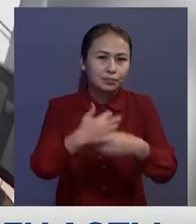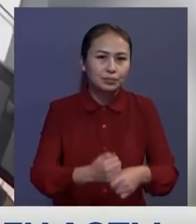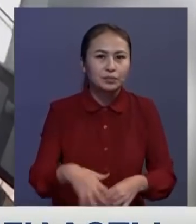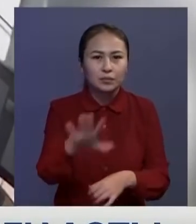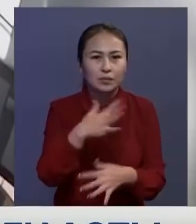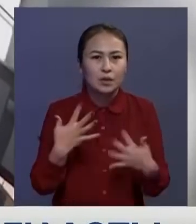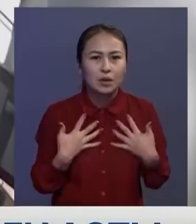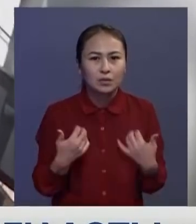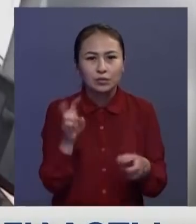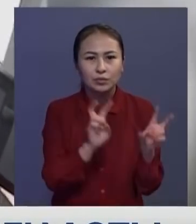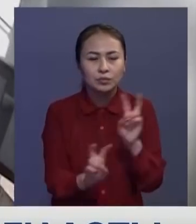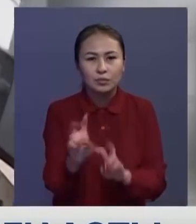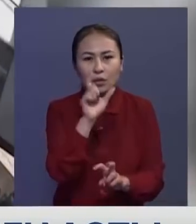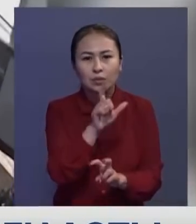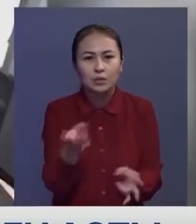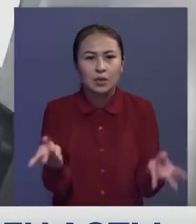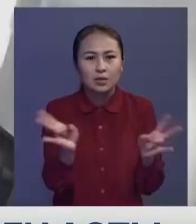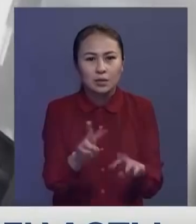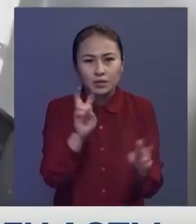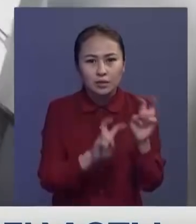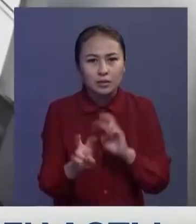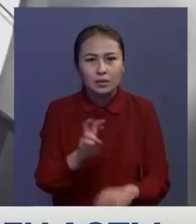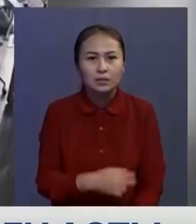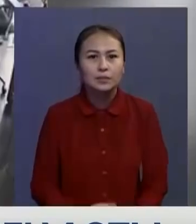аман қалғандарды әздеу жұмыстары әлі де жалғасуды.